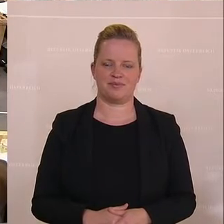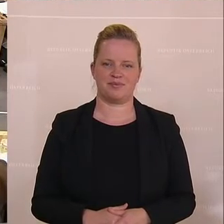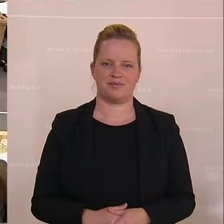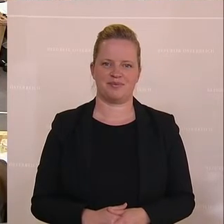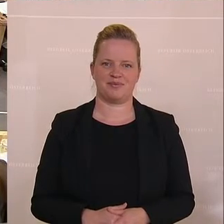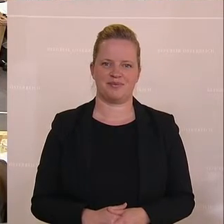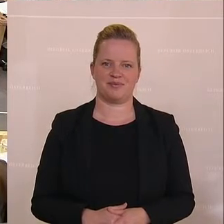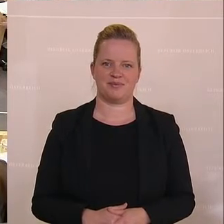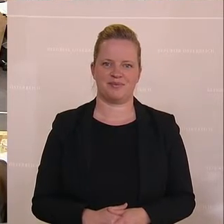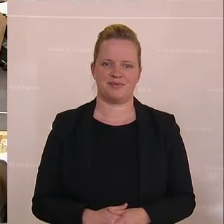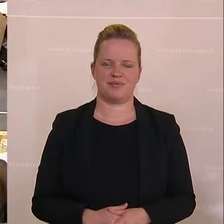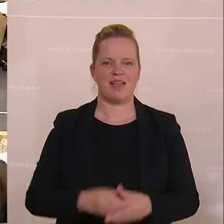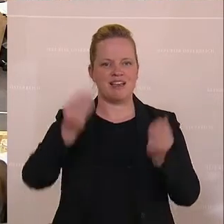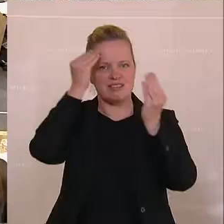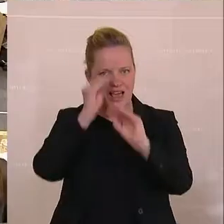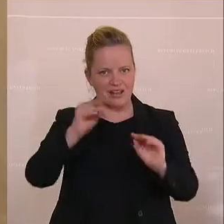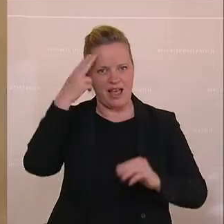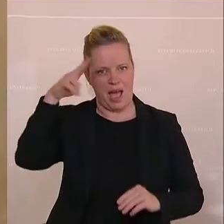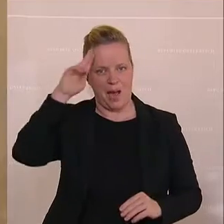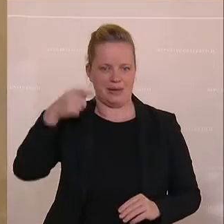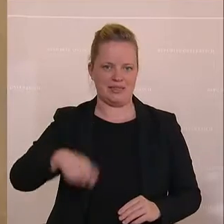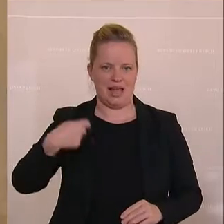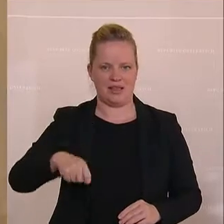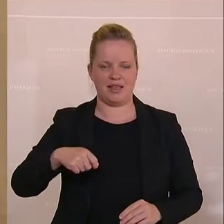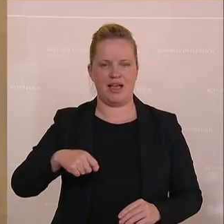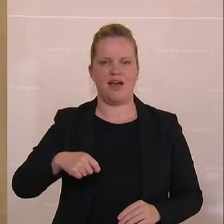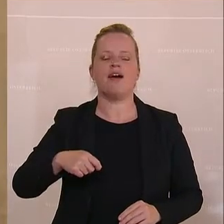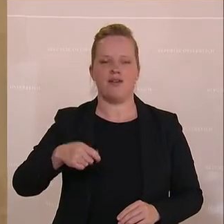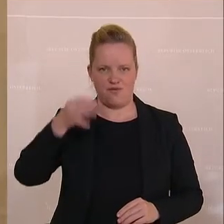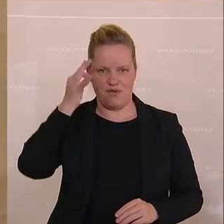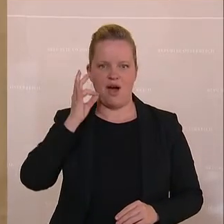Sehr geehrter Herr Präsident, Frau Minister, Herr Minister, hohes Haus!